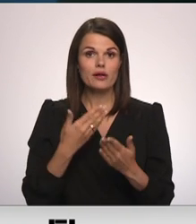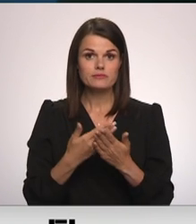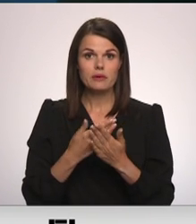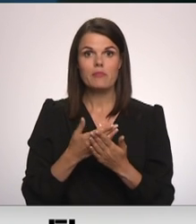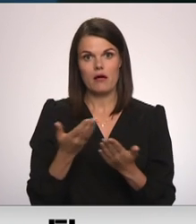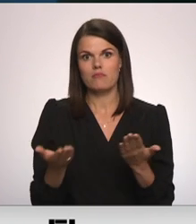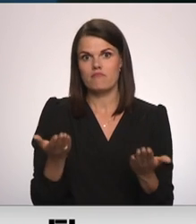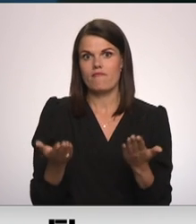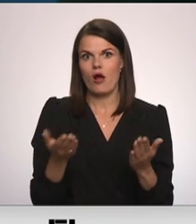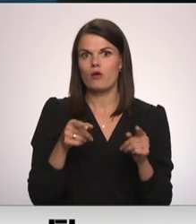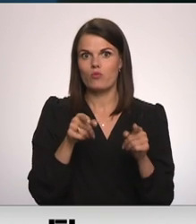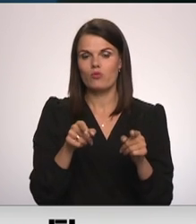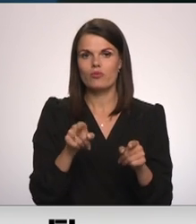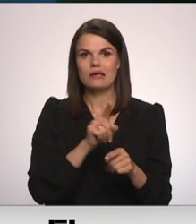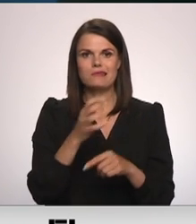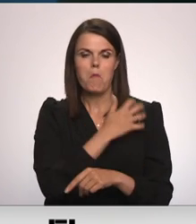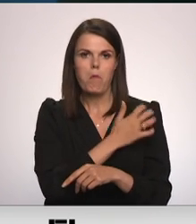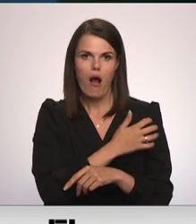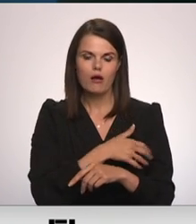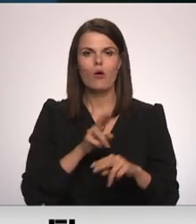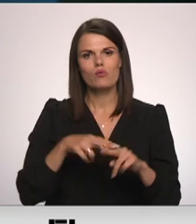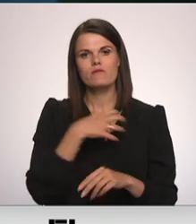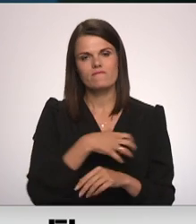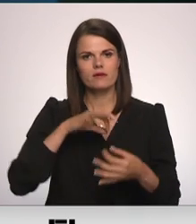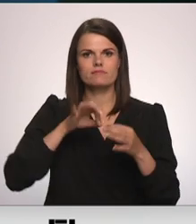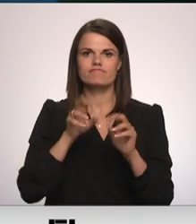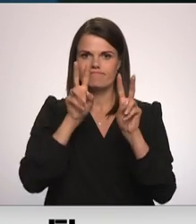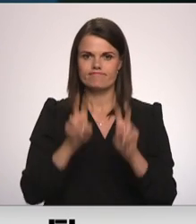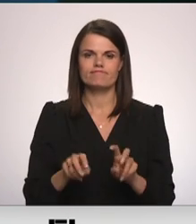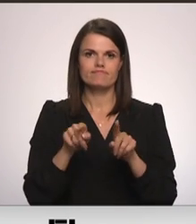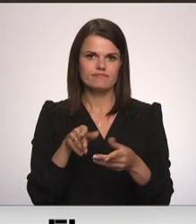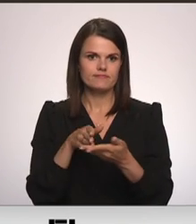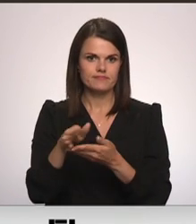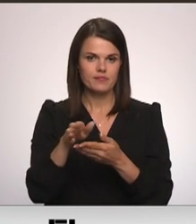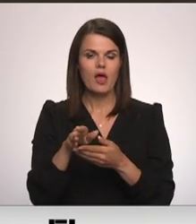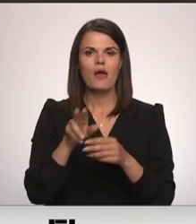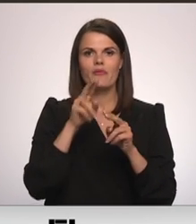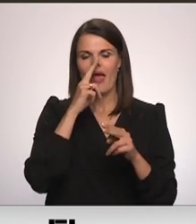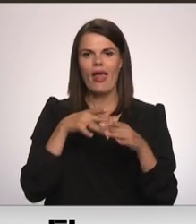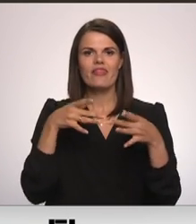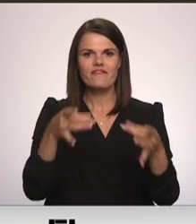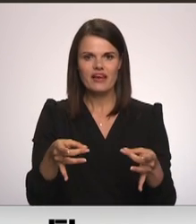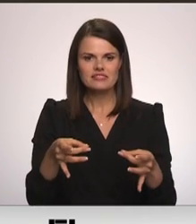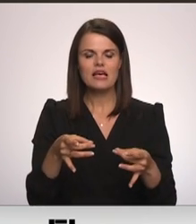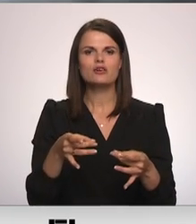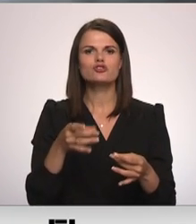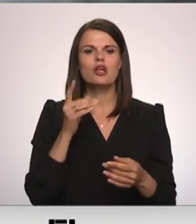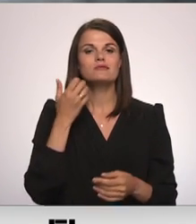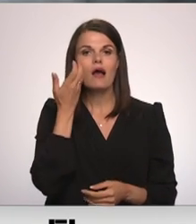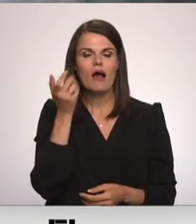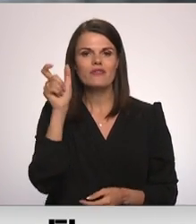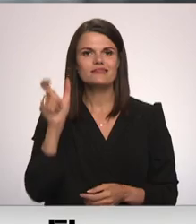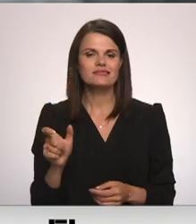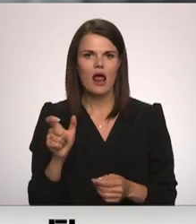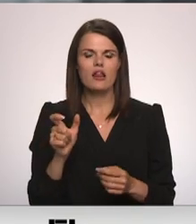varētu būt šīs te bakas un varētu izmerklēties šajā virzinā. Inficēšanas ar pērtīķu baku vīrusu notiek, ka cilvēks